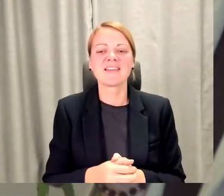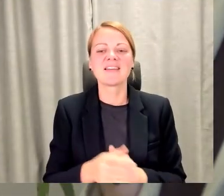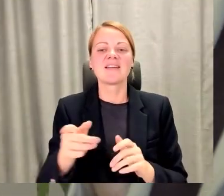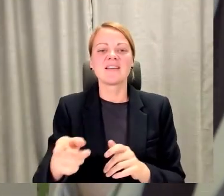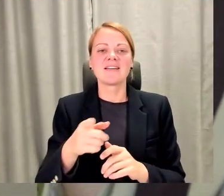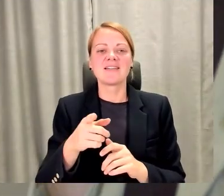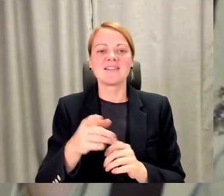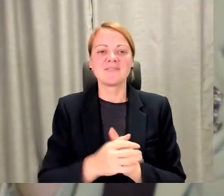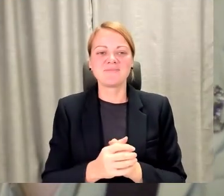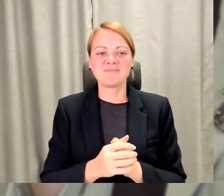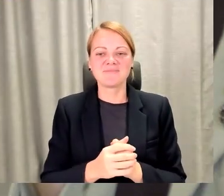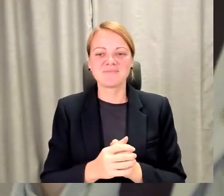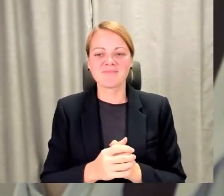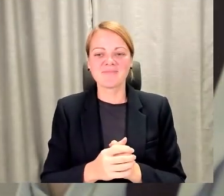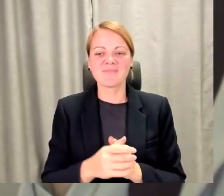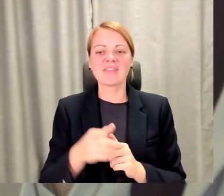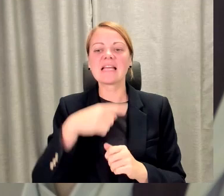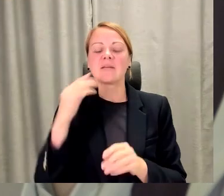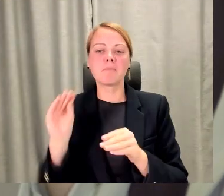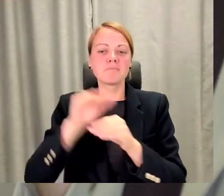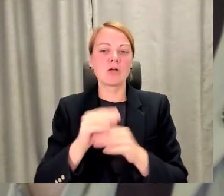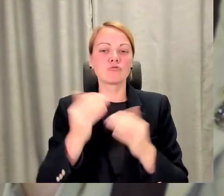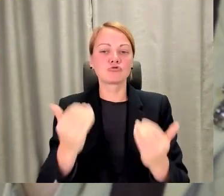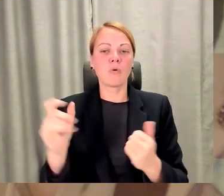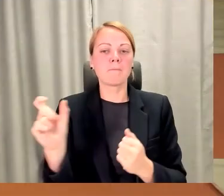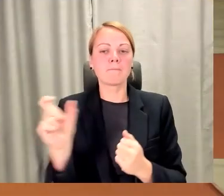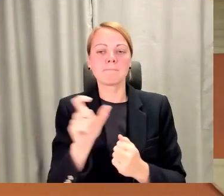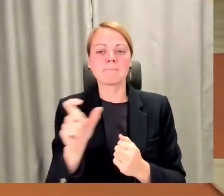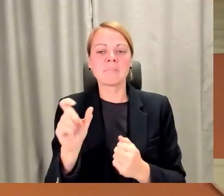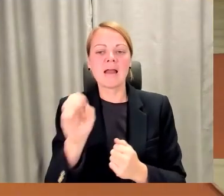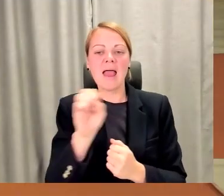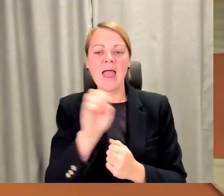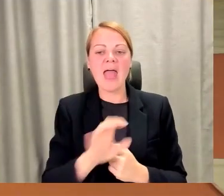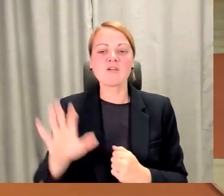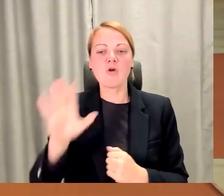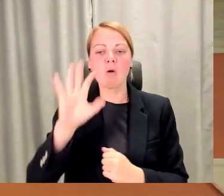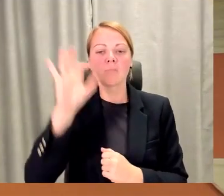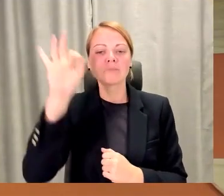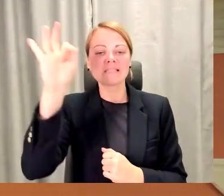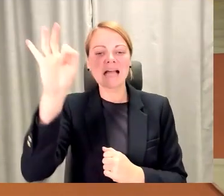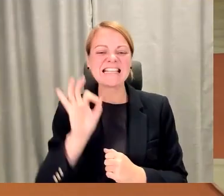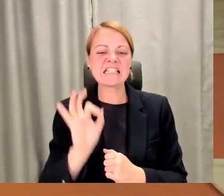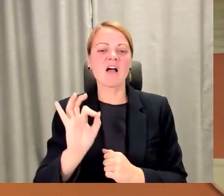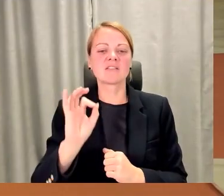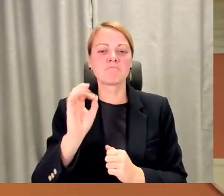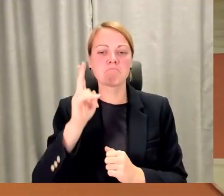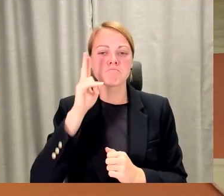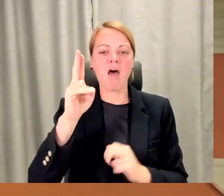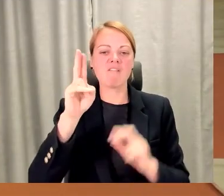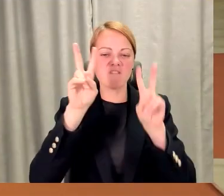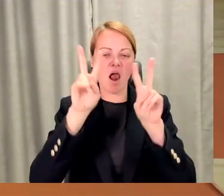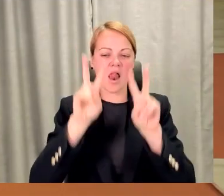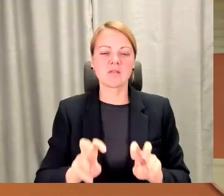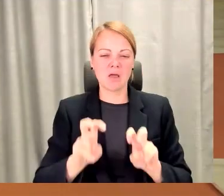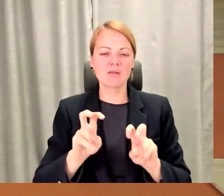Viena piebilde par to, ka šobrīd Eiropas statistikas pārvaldes dati liecina par to,